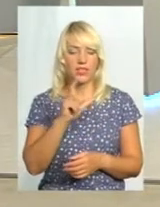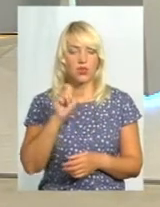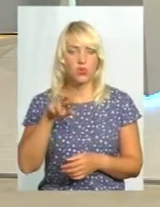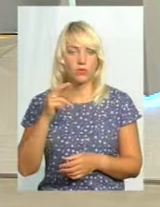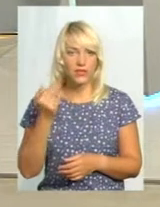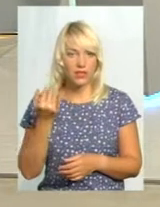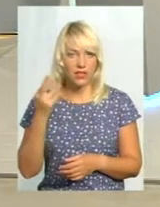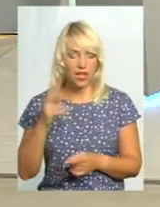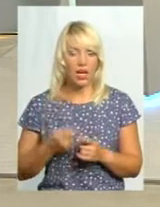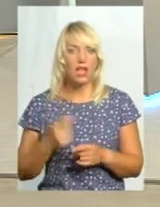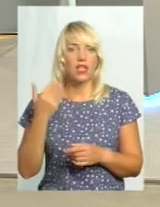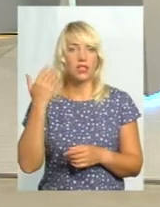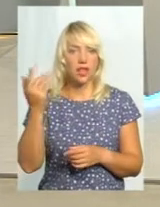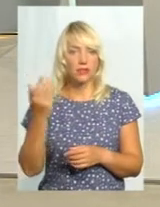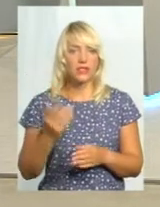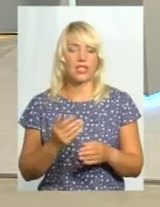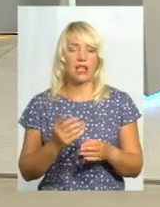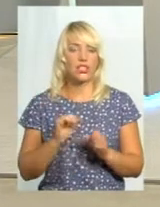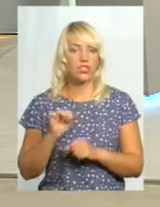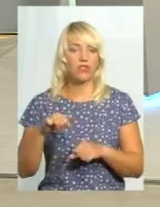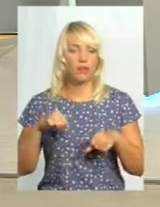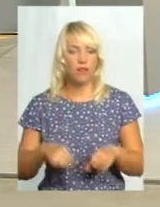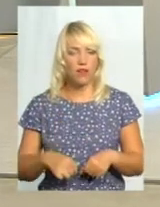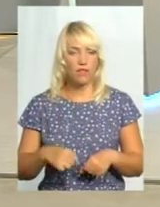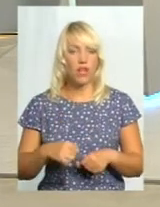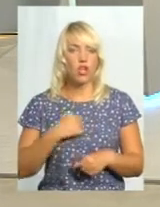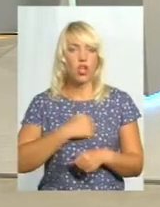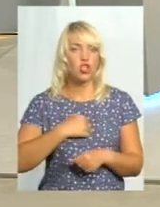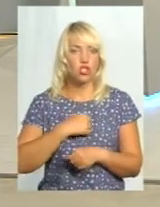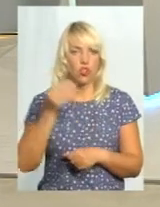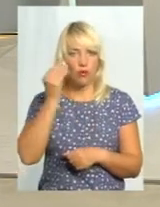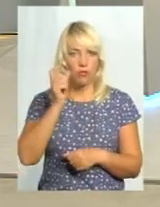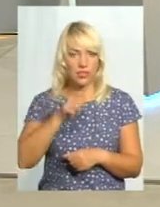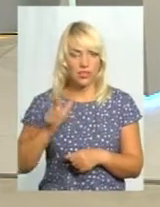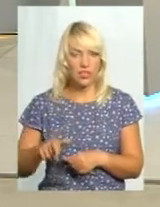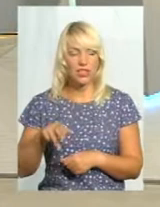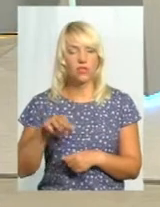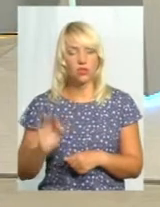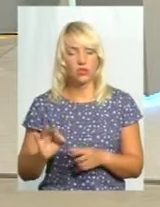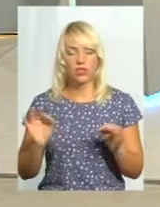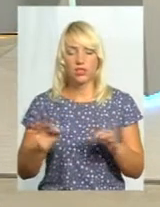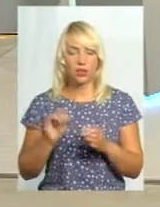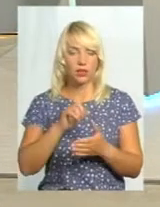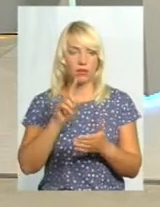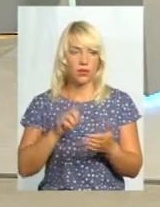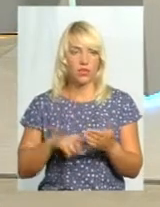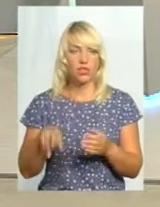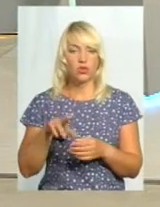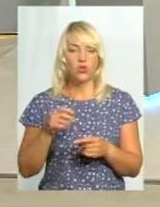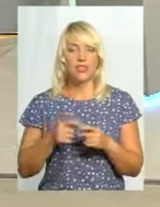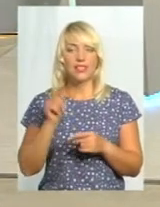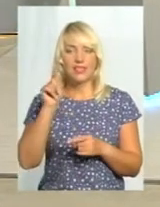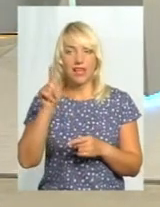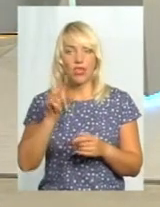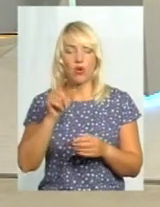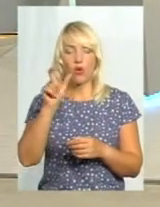злочинців або зловмисників, правильно сказати, тоді ніяких запитань більше до тієї особи, яка їх